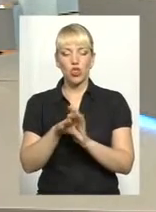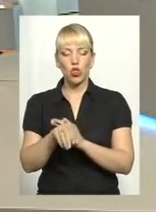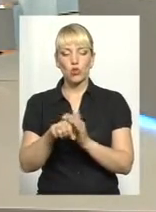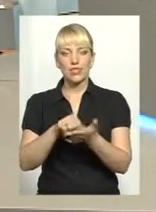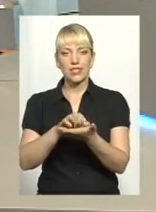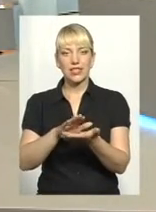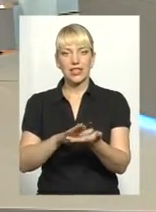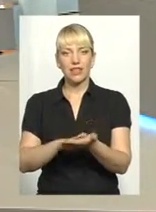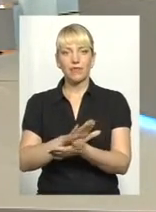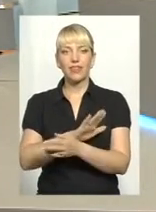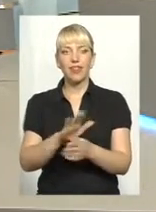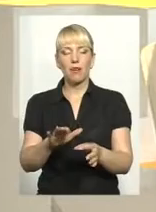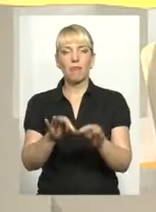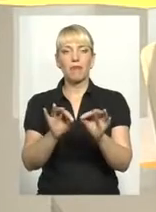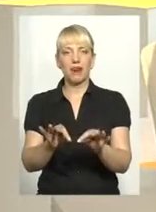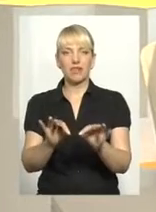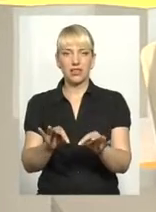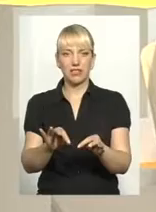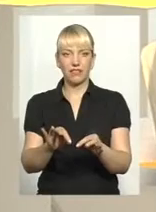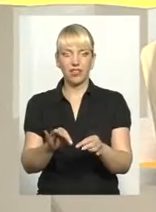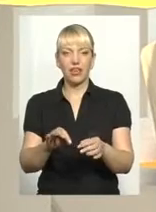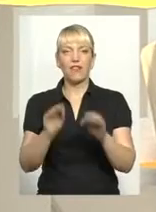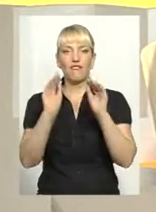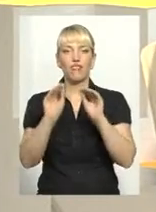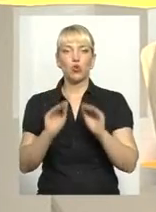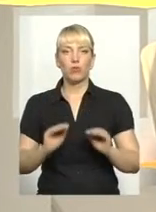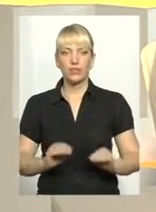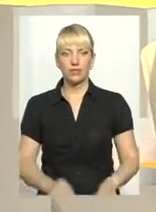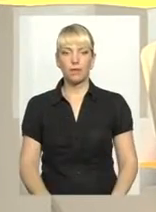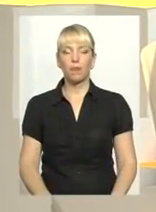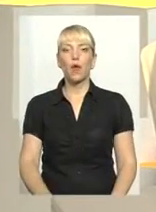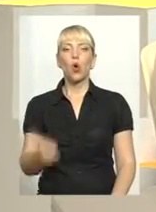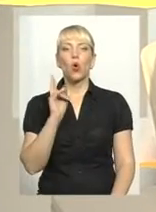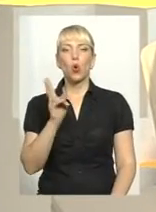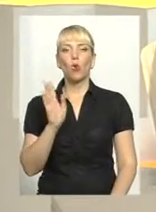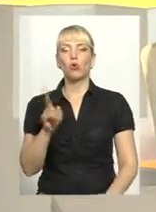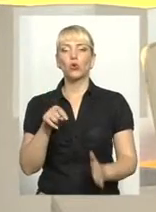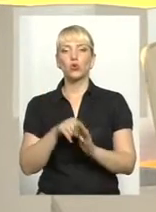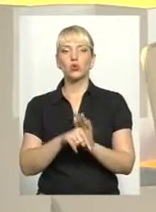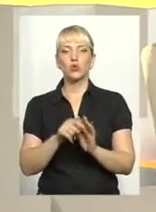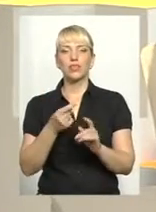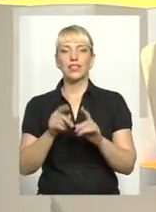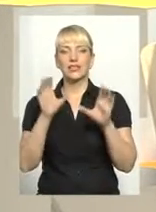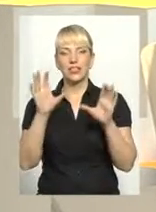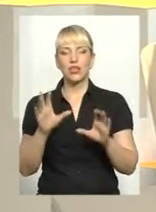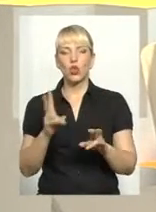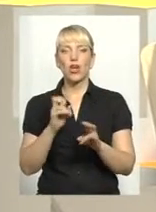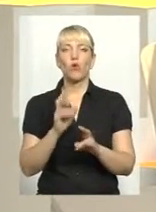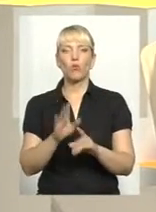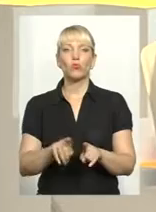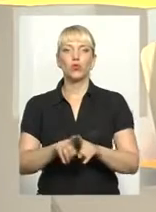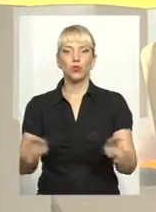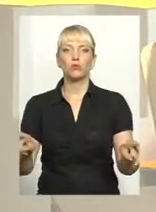відомості. Тетяна Вікторівна, кого стосуватиметься цей закон? На кого він розповсюджуватиметься?